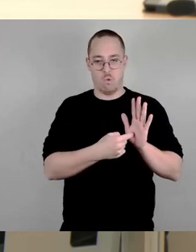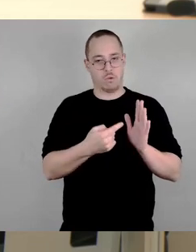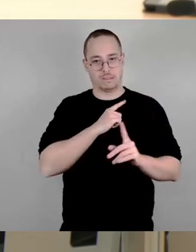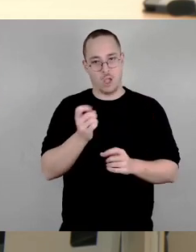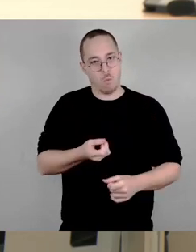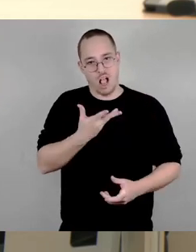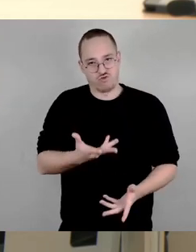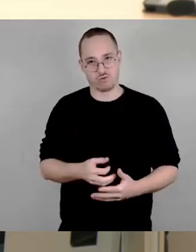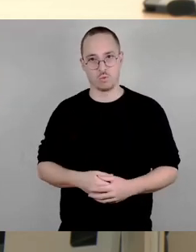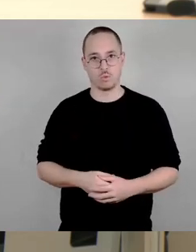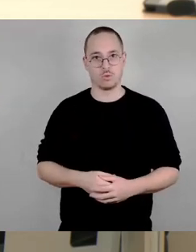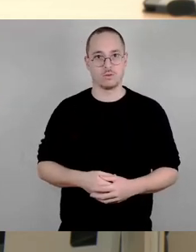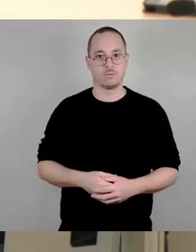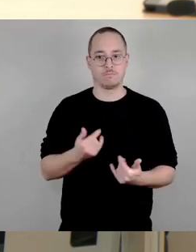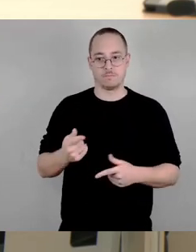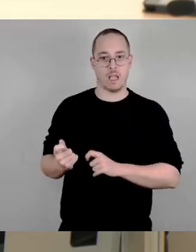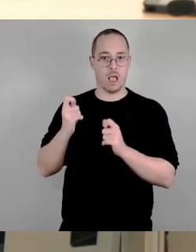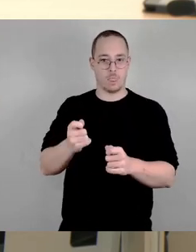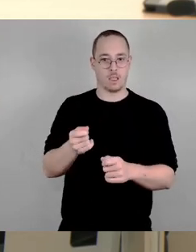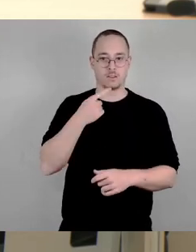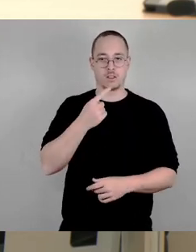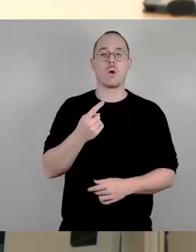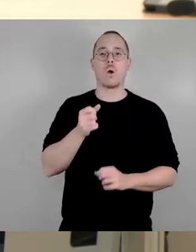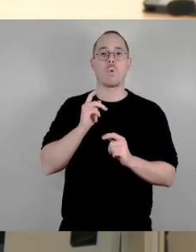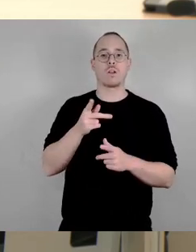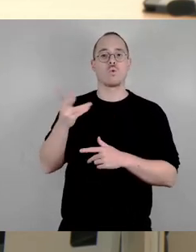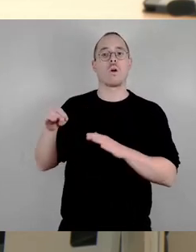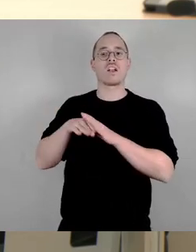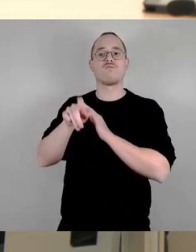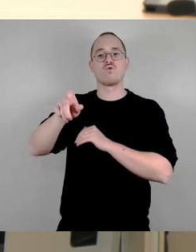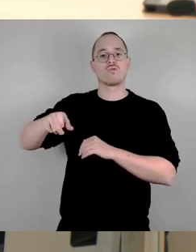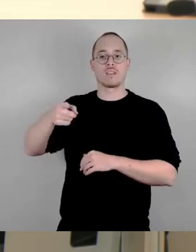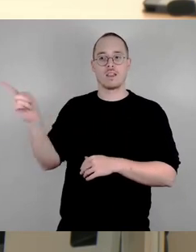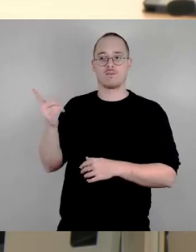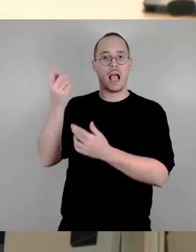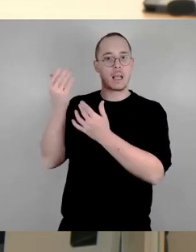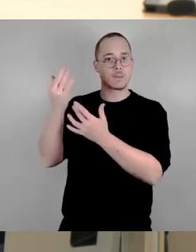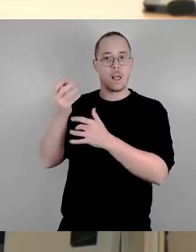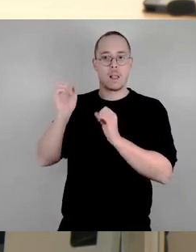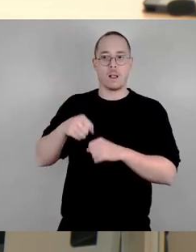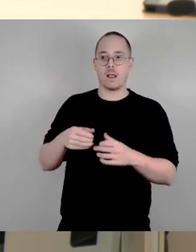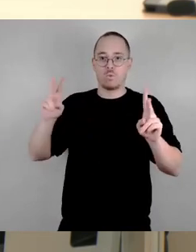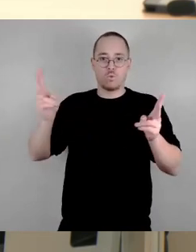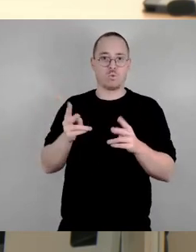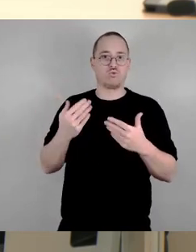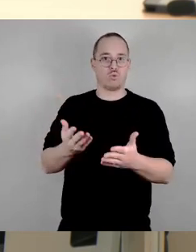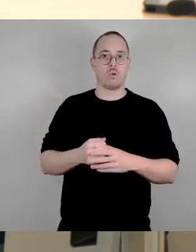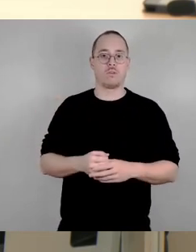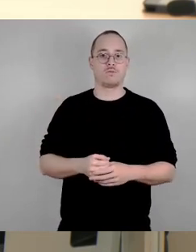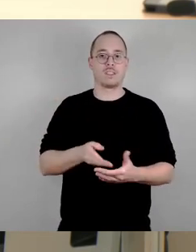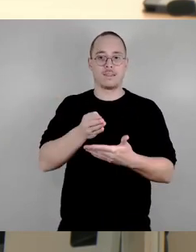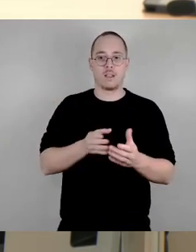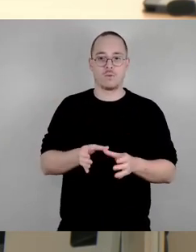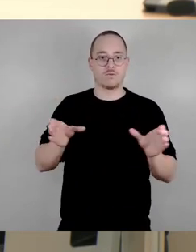Anzahl der Geflüchteten zu reduzieren ist. Und meinen, das wäre mit einer fiktiven Trennung zwischen regulärer und irregulärer Migration möglich.